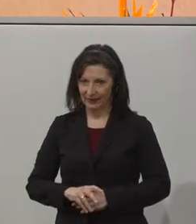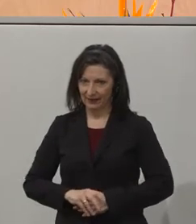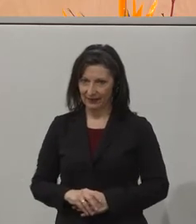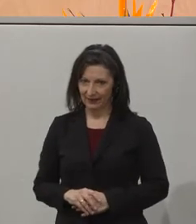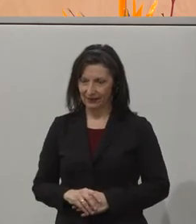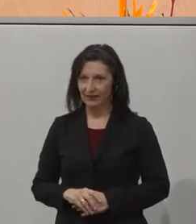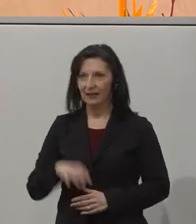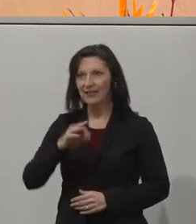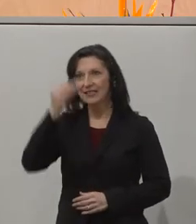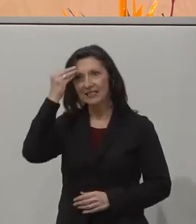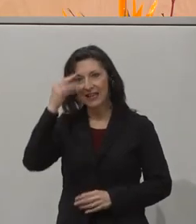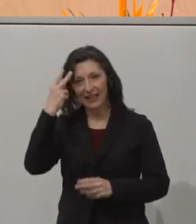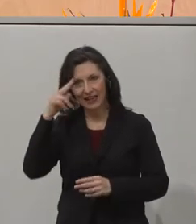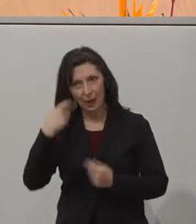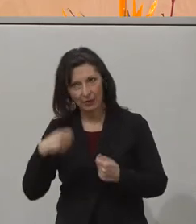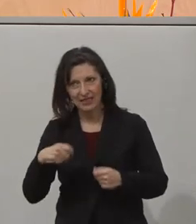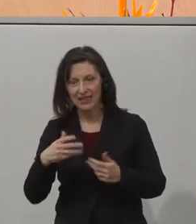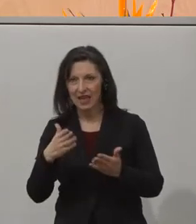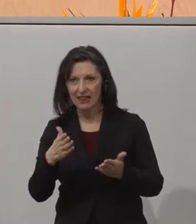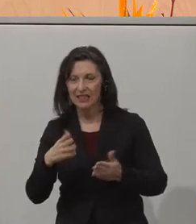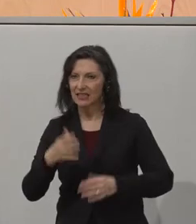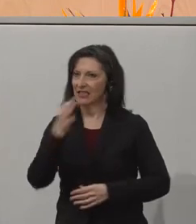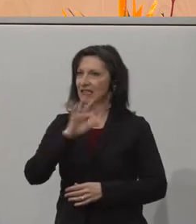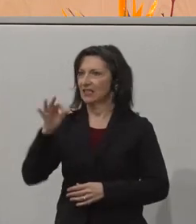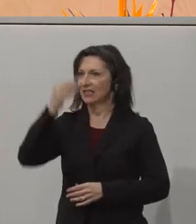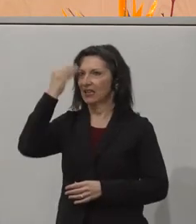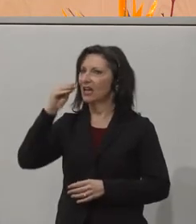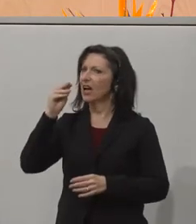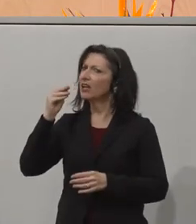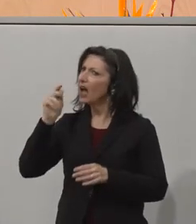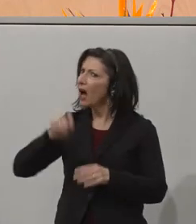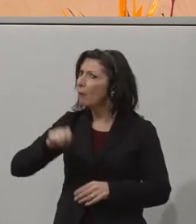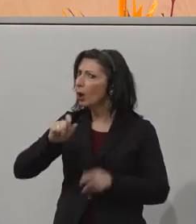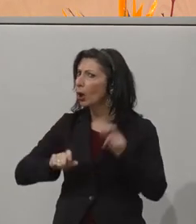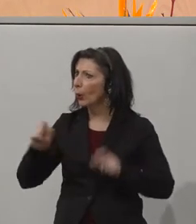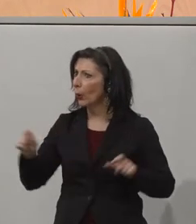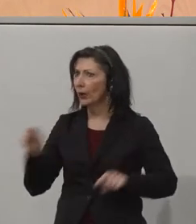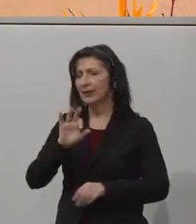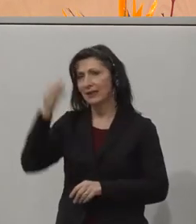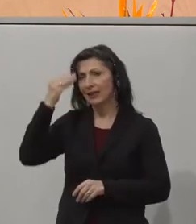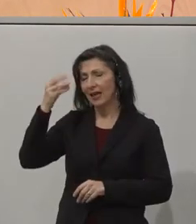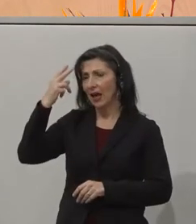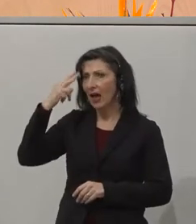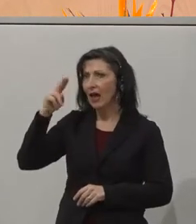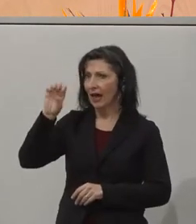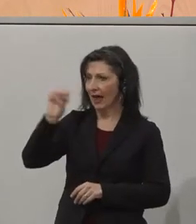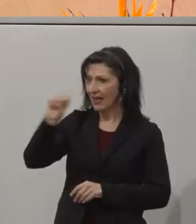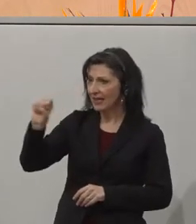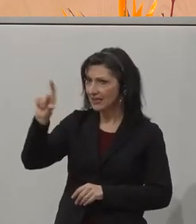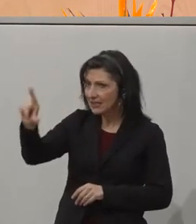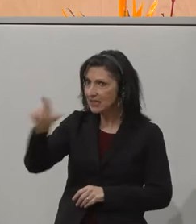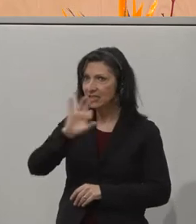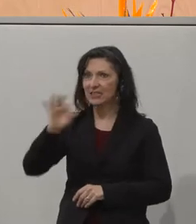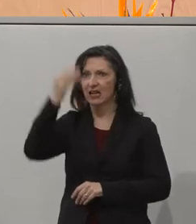Sehr geehrter Herr Präsident, sehr geehrte Abgeordnete, sehr geehrter Herr Essel, liebe Mitarbeiterinnen und Mitarbeiter